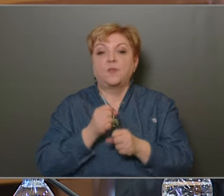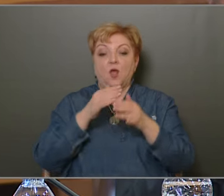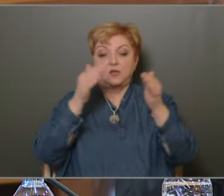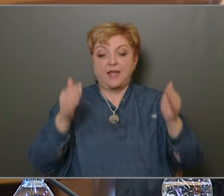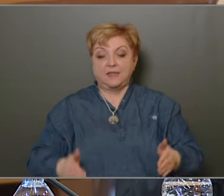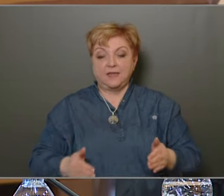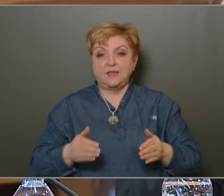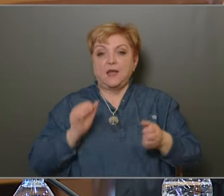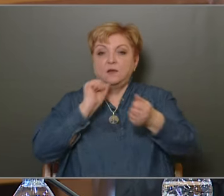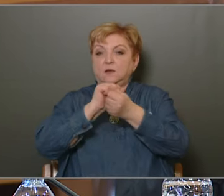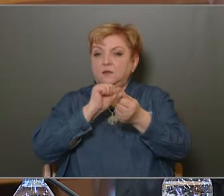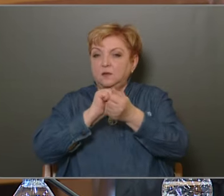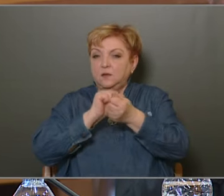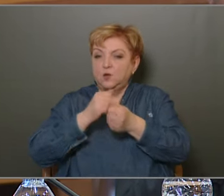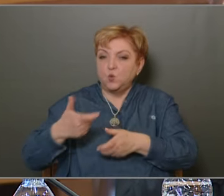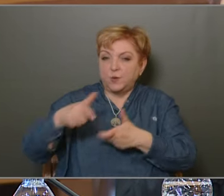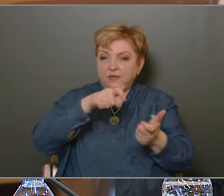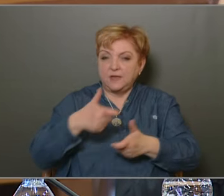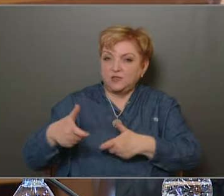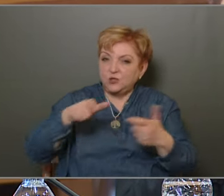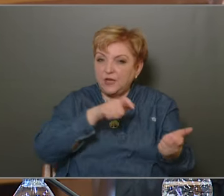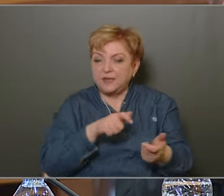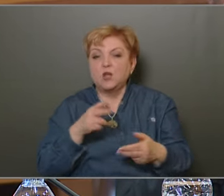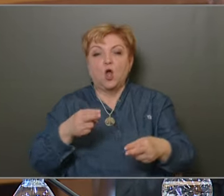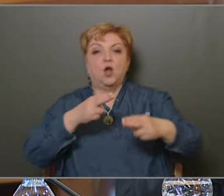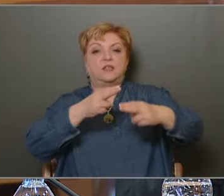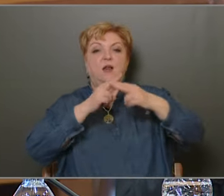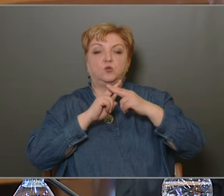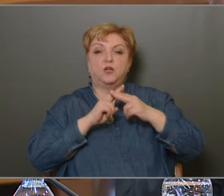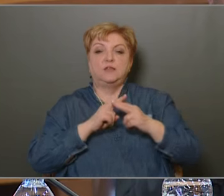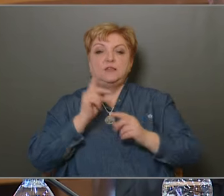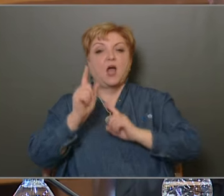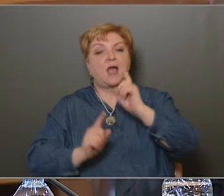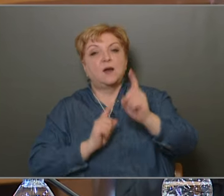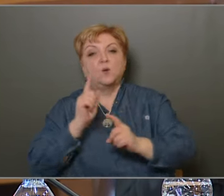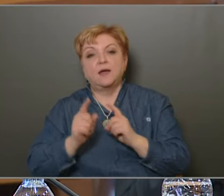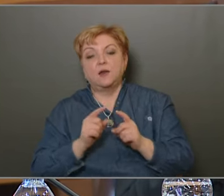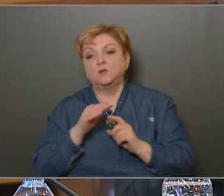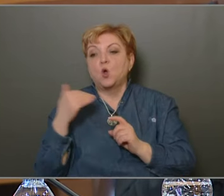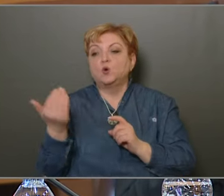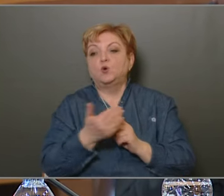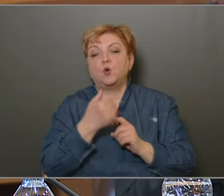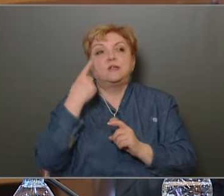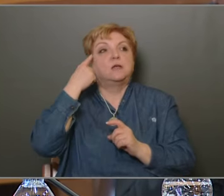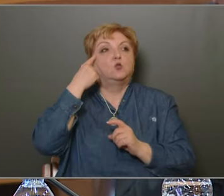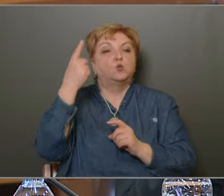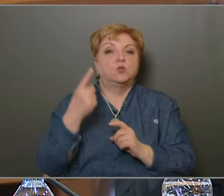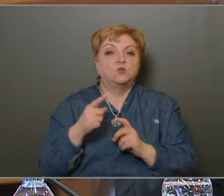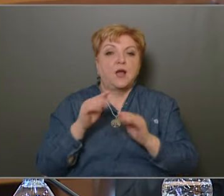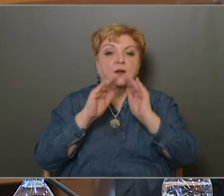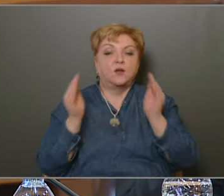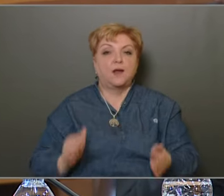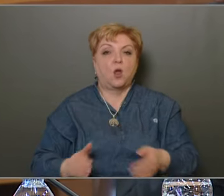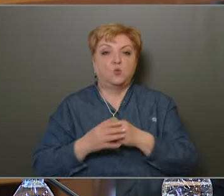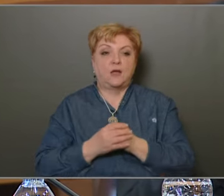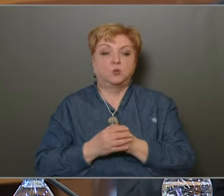megfelelő gyakoriságú ürítését, mert az nagyban elősegíti a járókelők környezetudatosságának